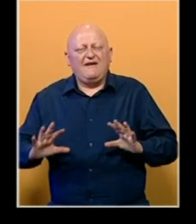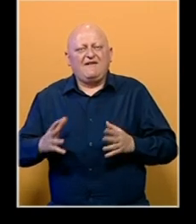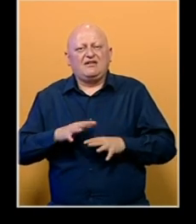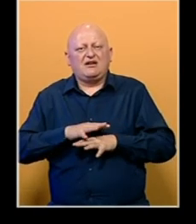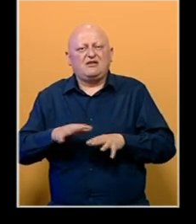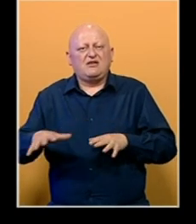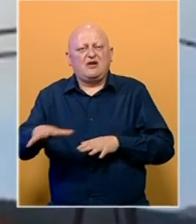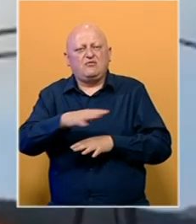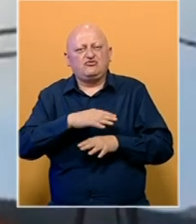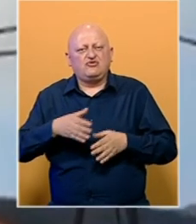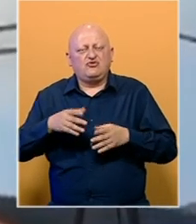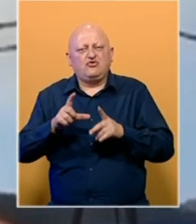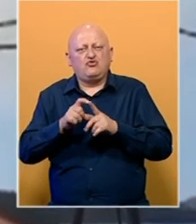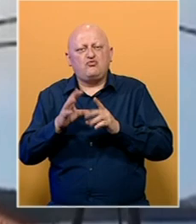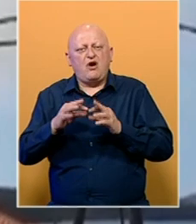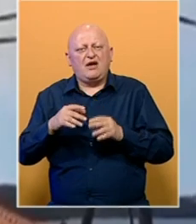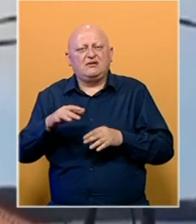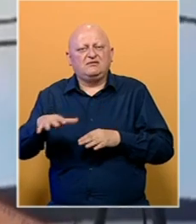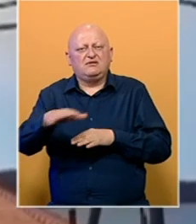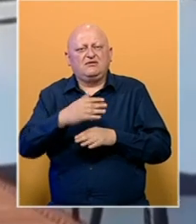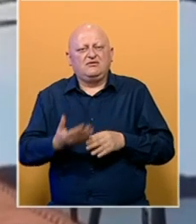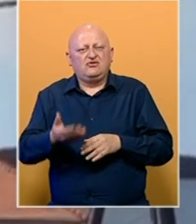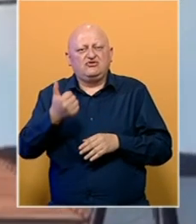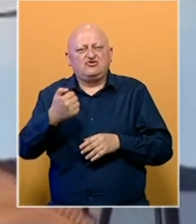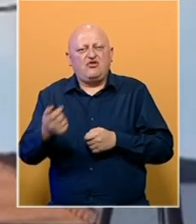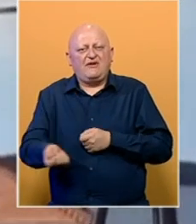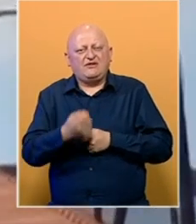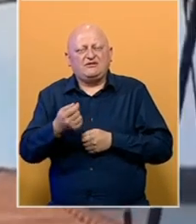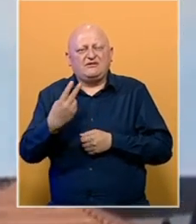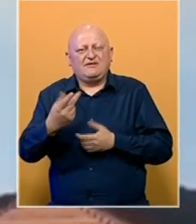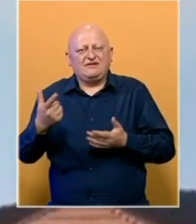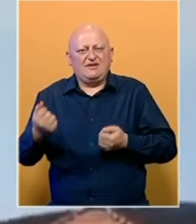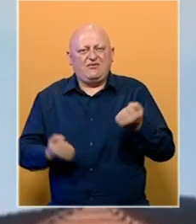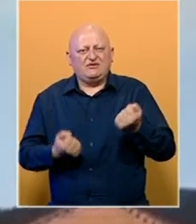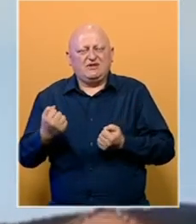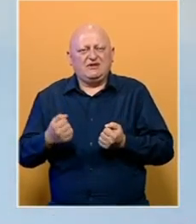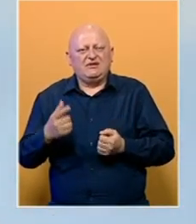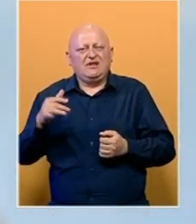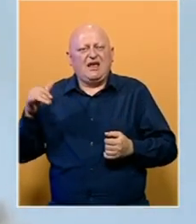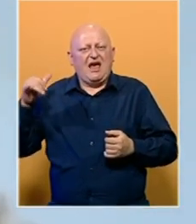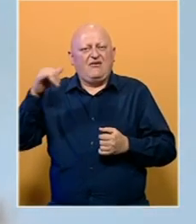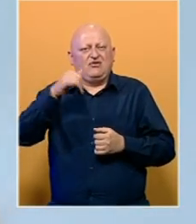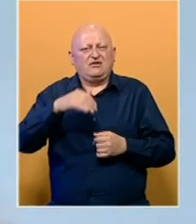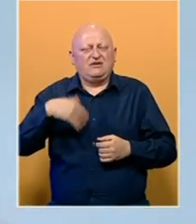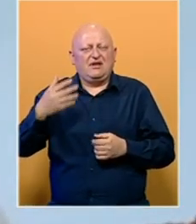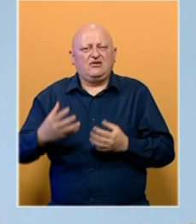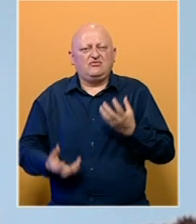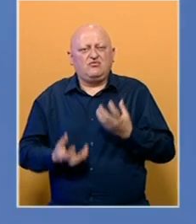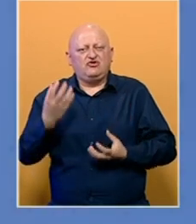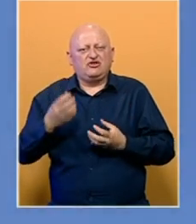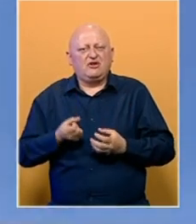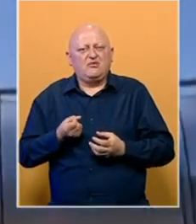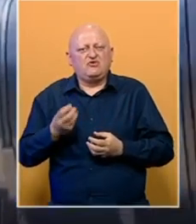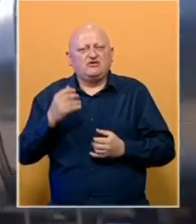Vatra je planula na području Vale Duboka, na terenu je više od stotinu vatrogasaca i 27 vozila te Kanaderi. Nakon izbijanja